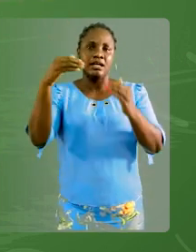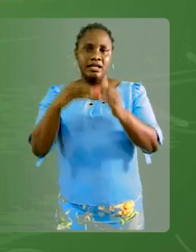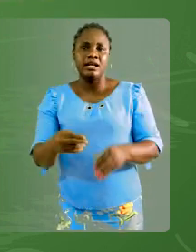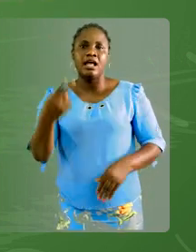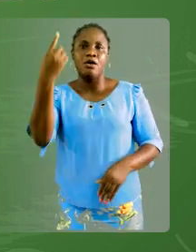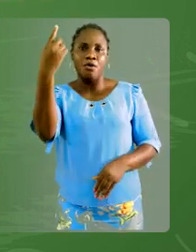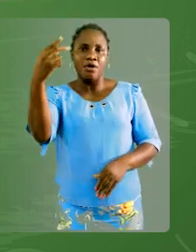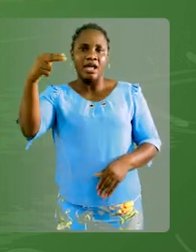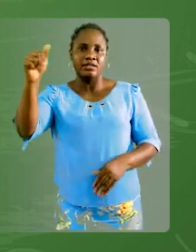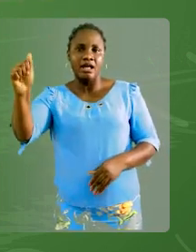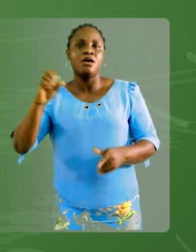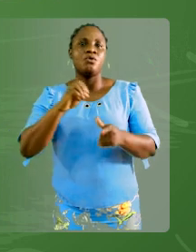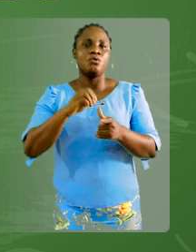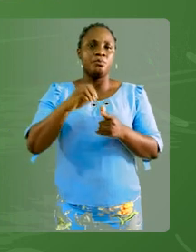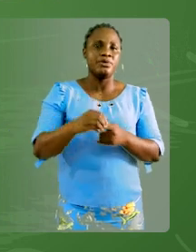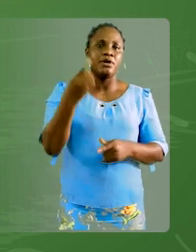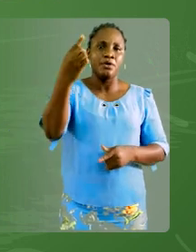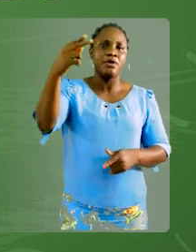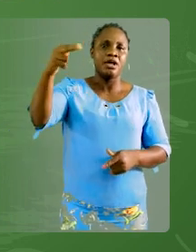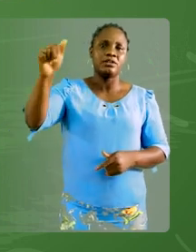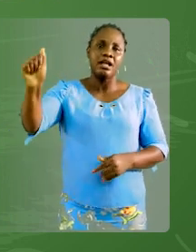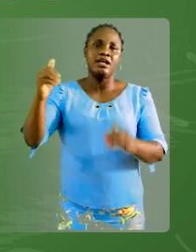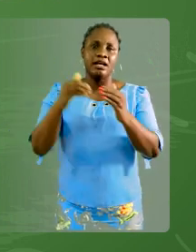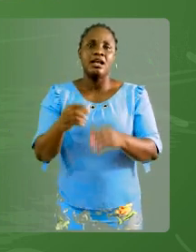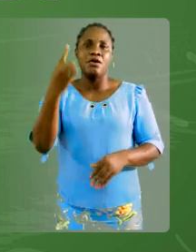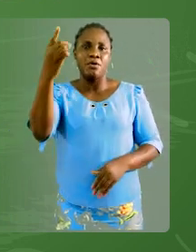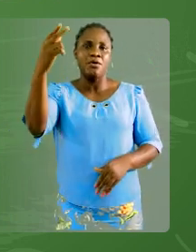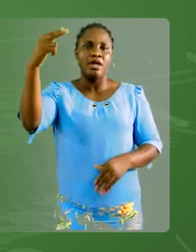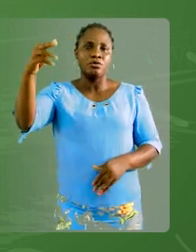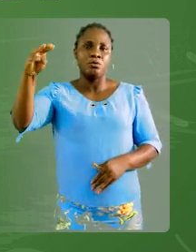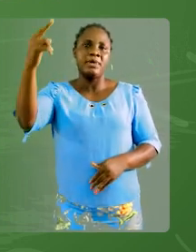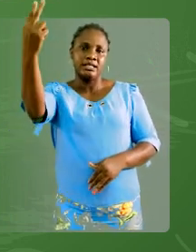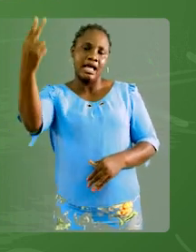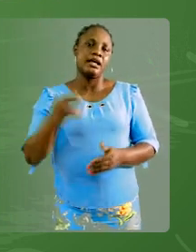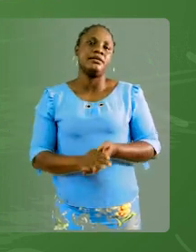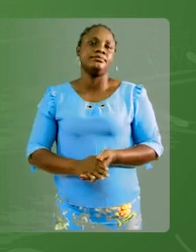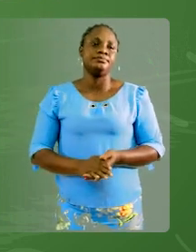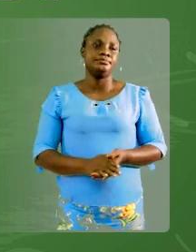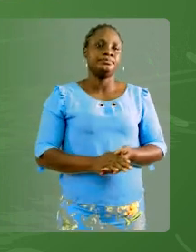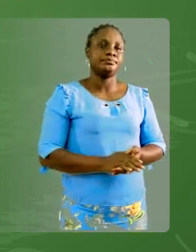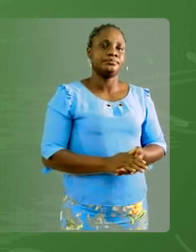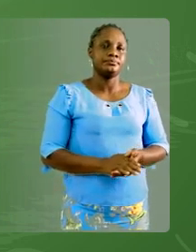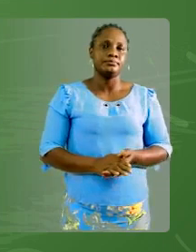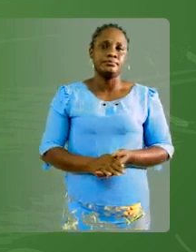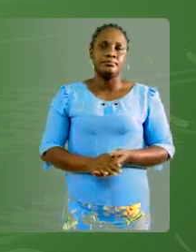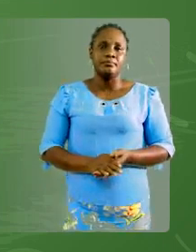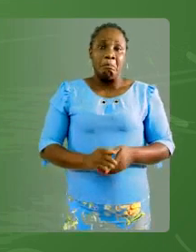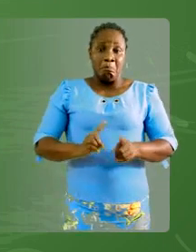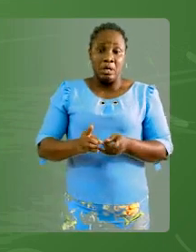hectomètre carré est égal à un hectare. Ou bien un hectare est égal à un hectomètre carré. Ça va ? C'est bien compris ? Mais on peut